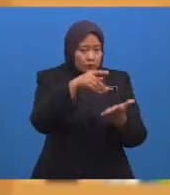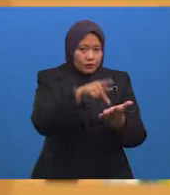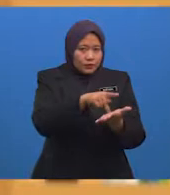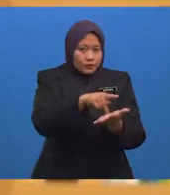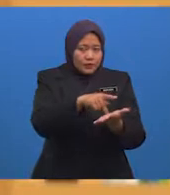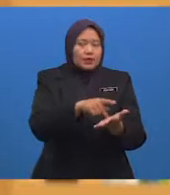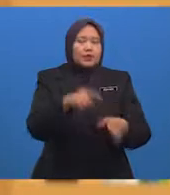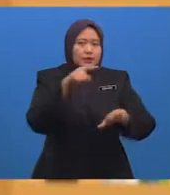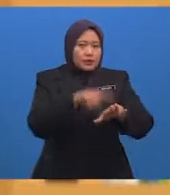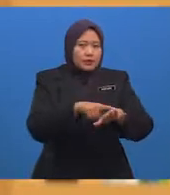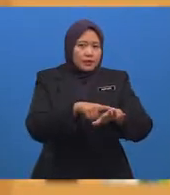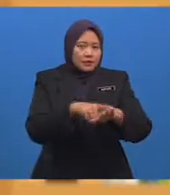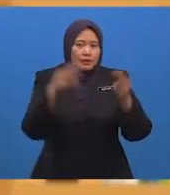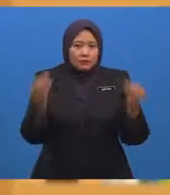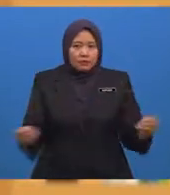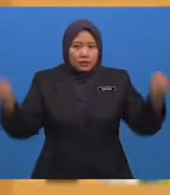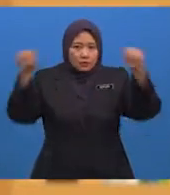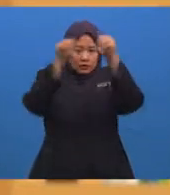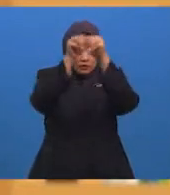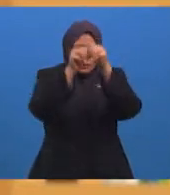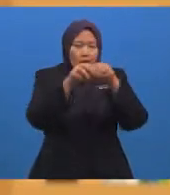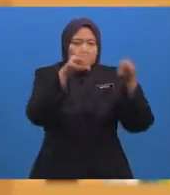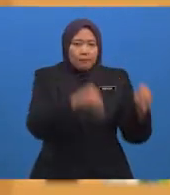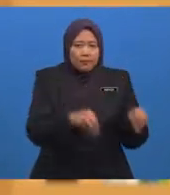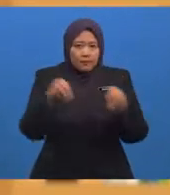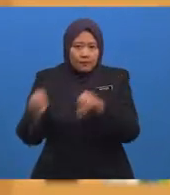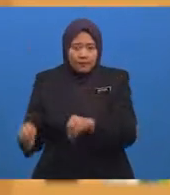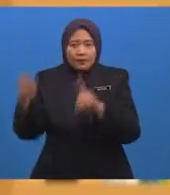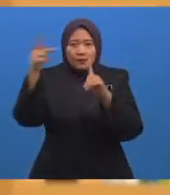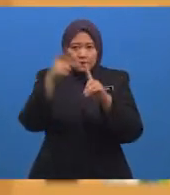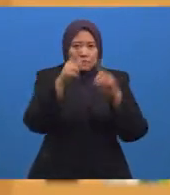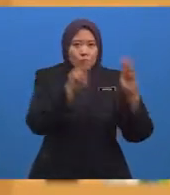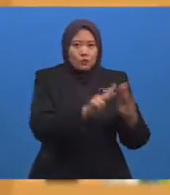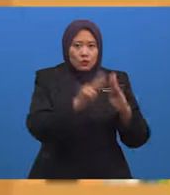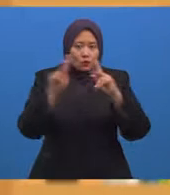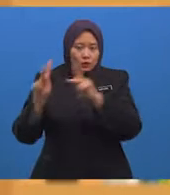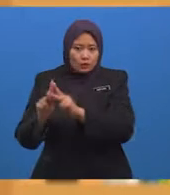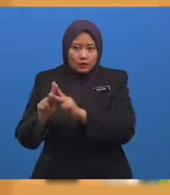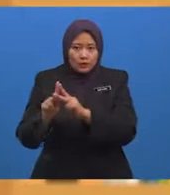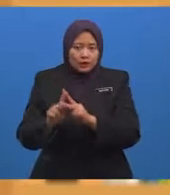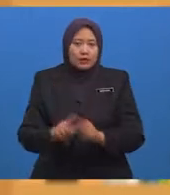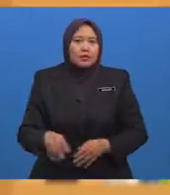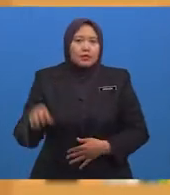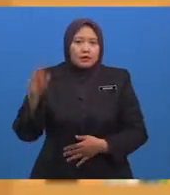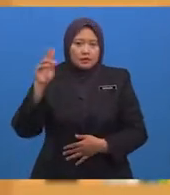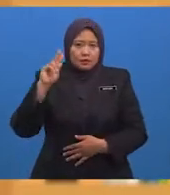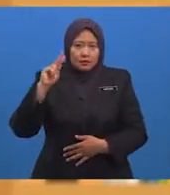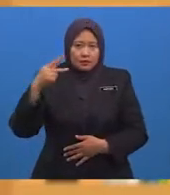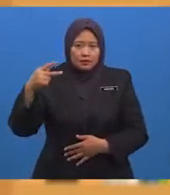Fustad Ke kota Kahirah Pada zaman kerajaan selepasnya Iaitu Kerajaan Fatimiyah